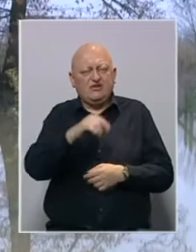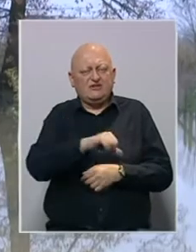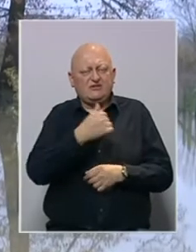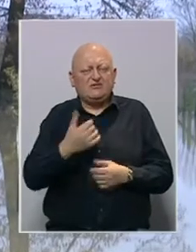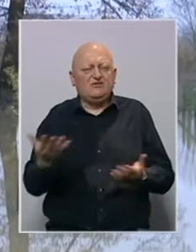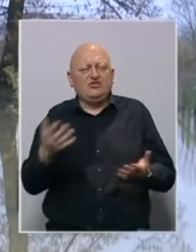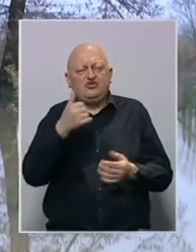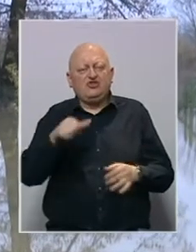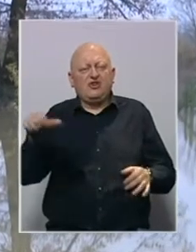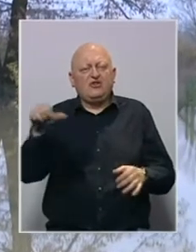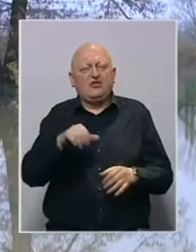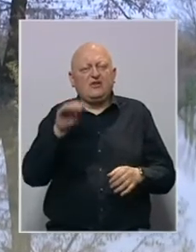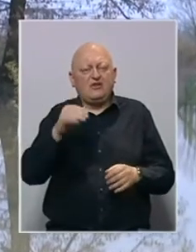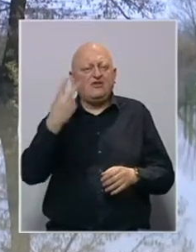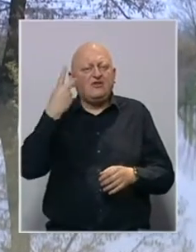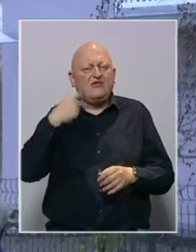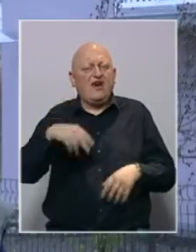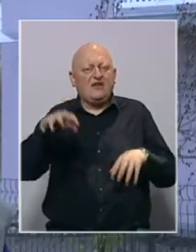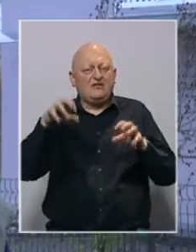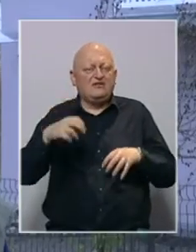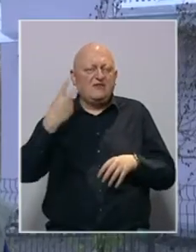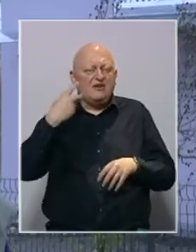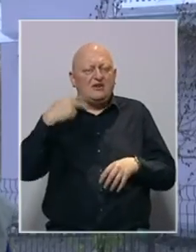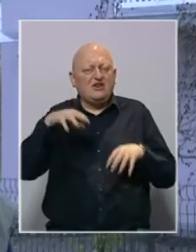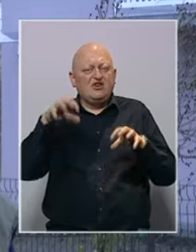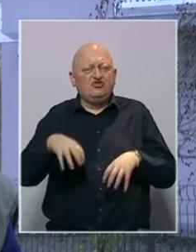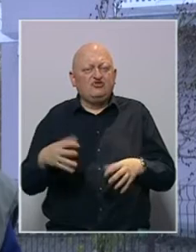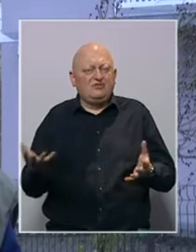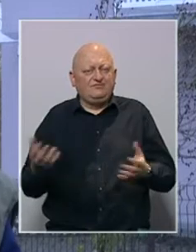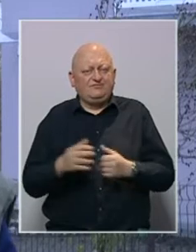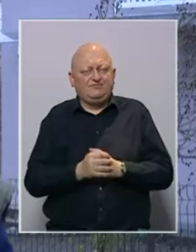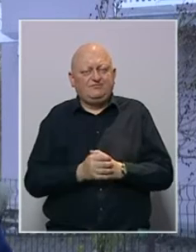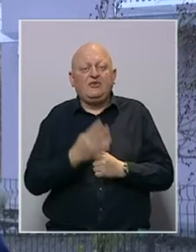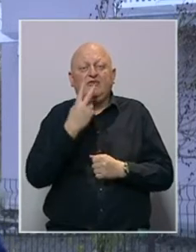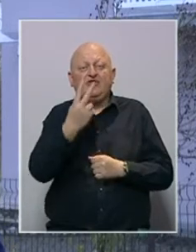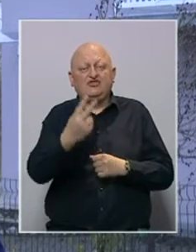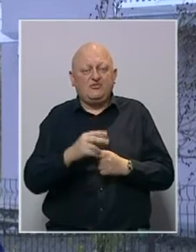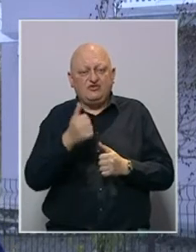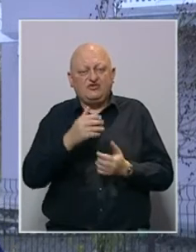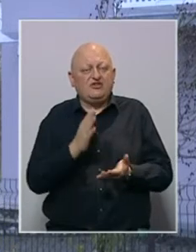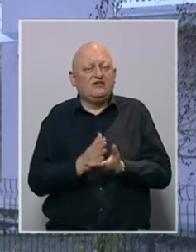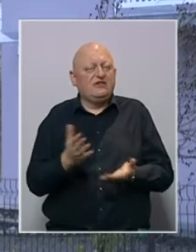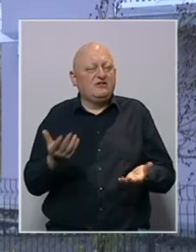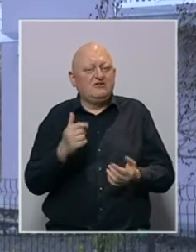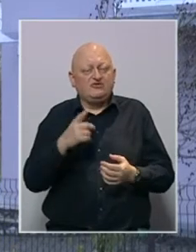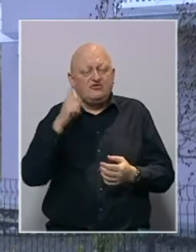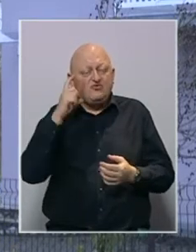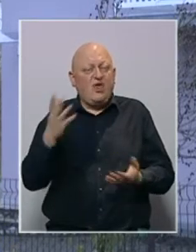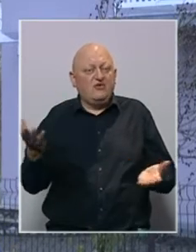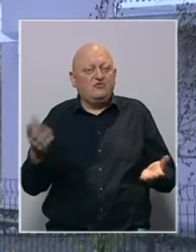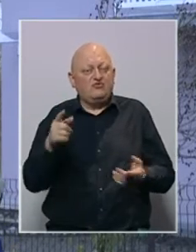godina, ali što je najgore najavlju još dva dana, najavlju tri, dva, tri dana kišu, pa vidit ćemo šta će biti, kako će, uglavnom